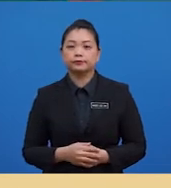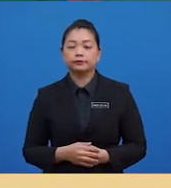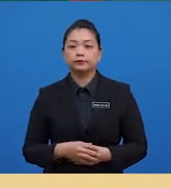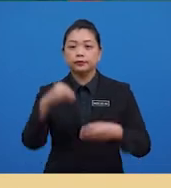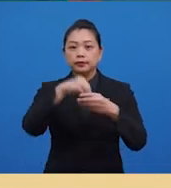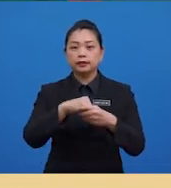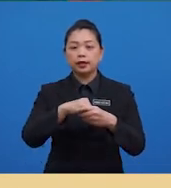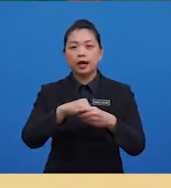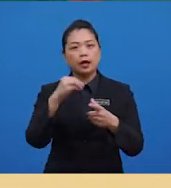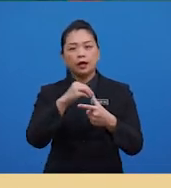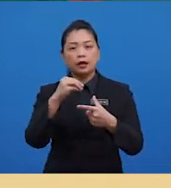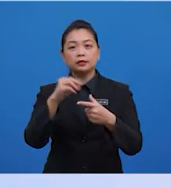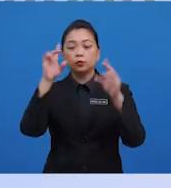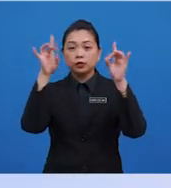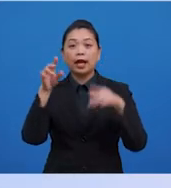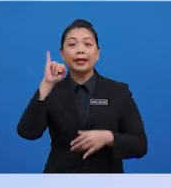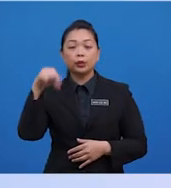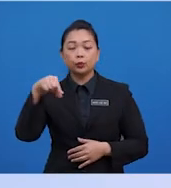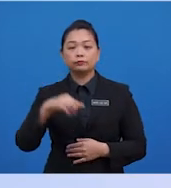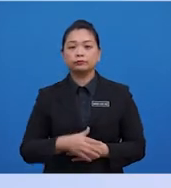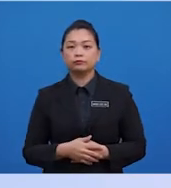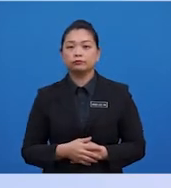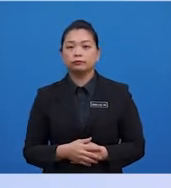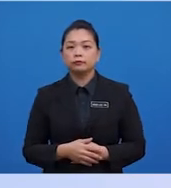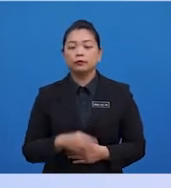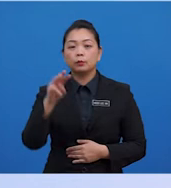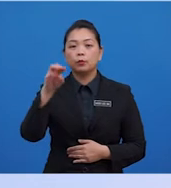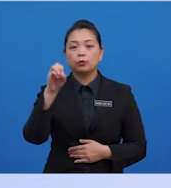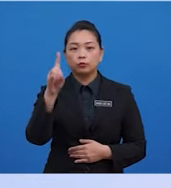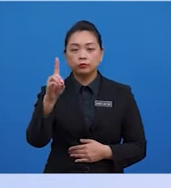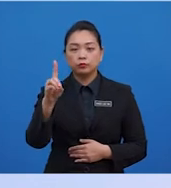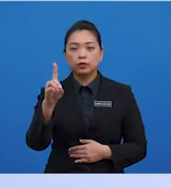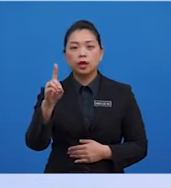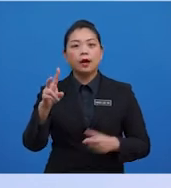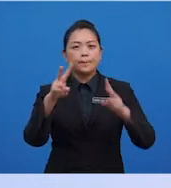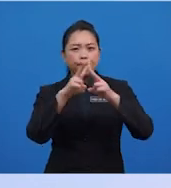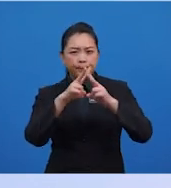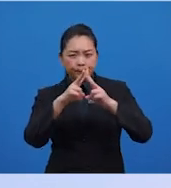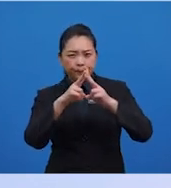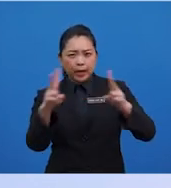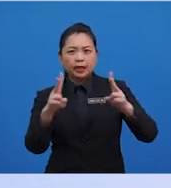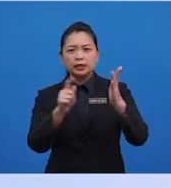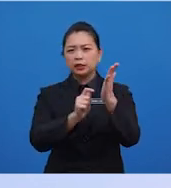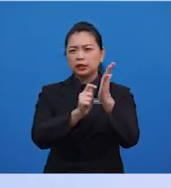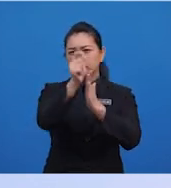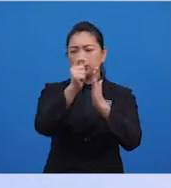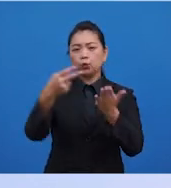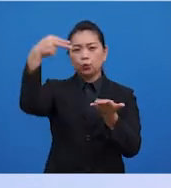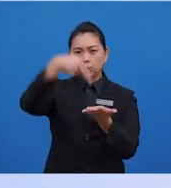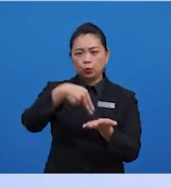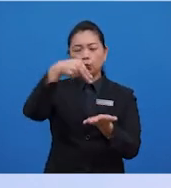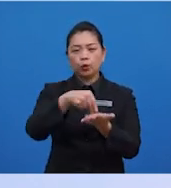sekumpulan murid. Mood ialah nilai kekerapan yang paling tinggi berulang